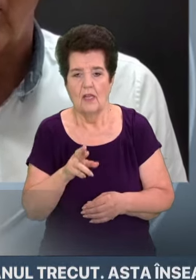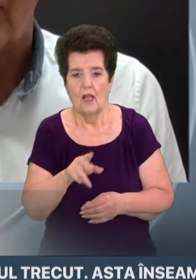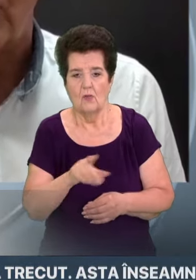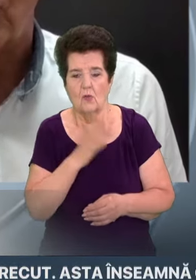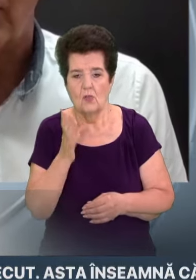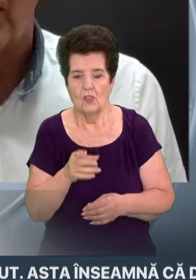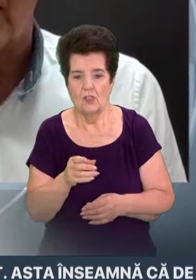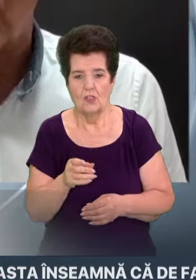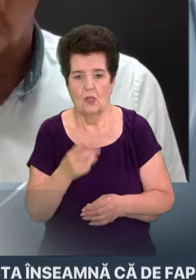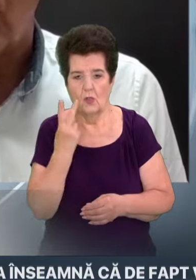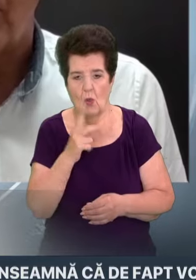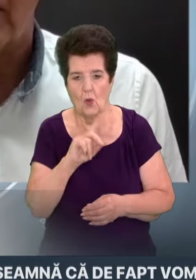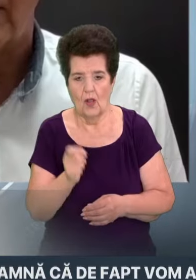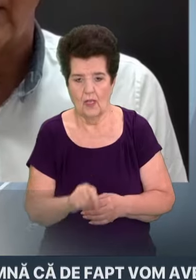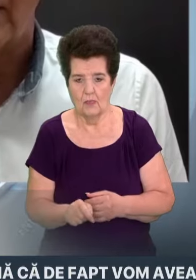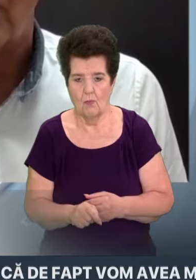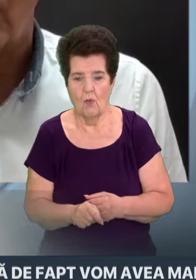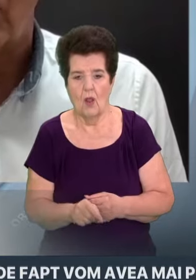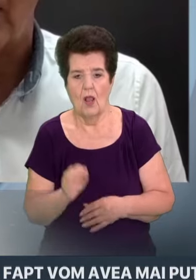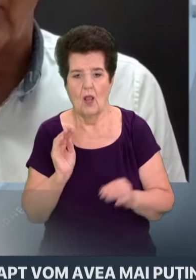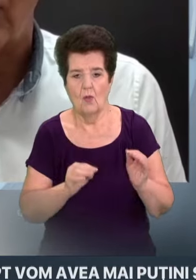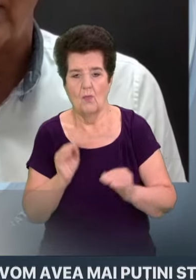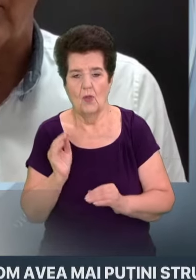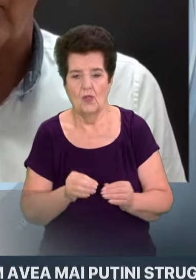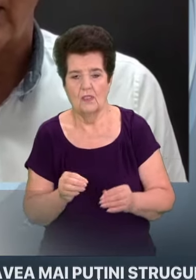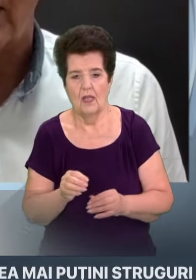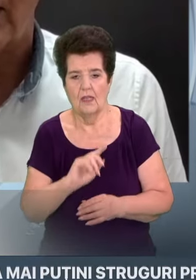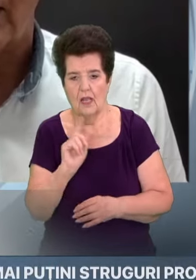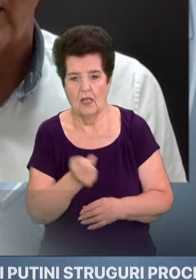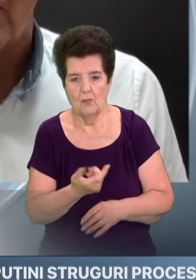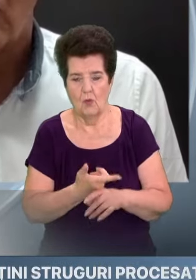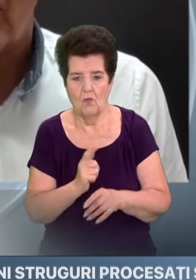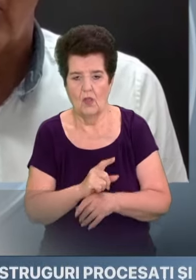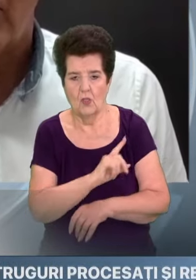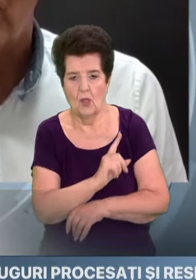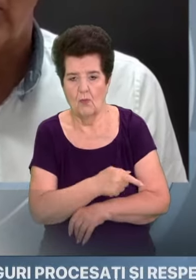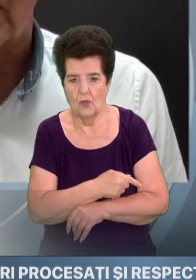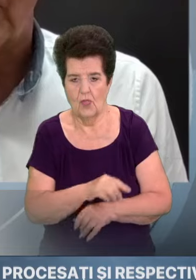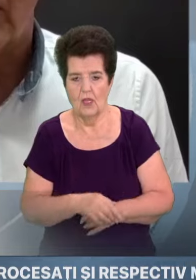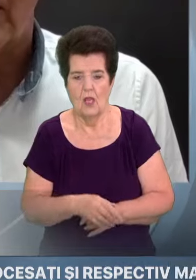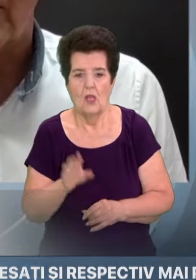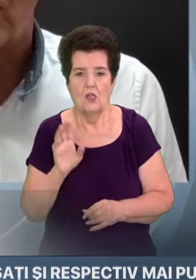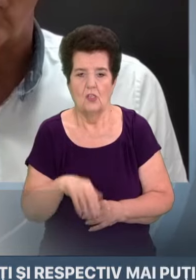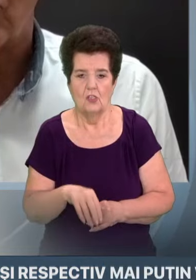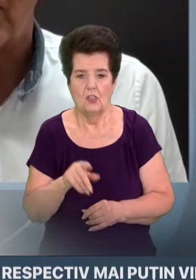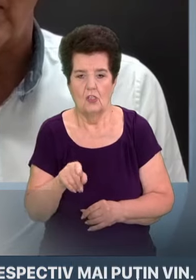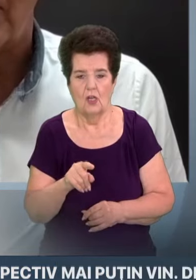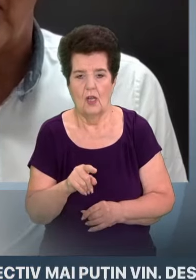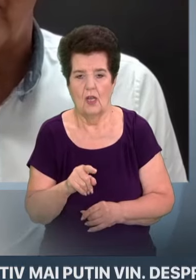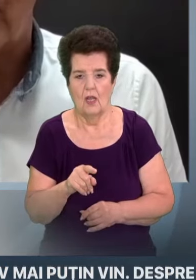războaie convenționale, cu o componentă de război urban foarte puternică și apoi un război de